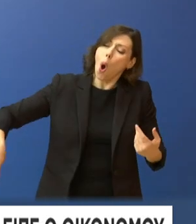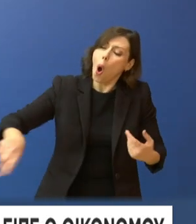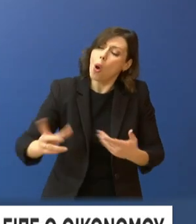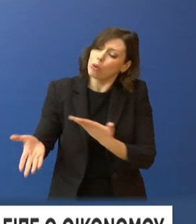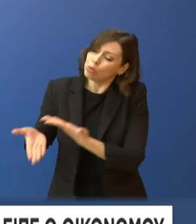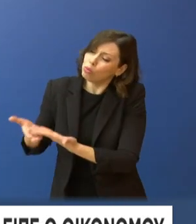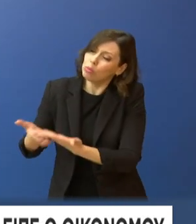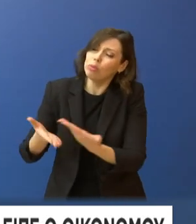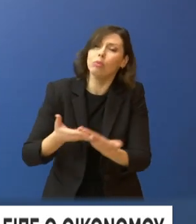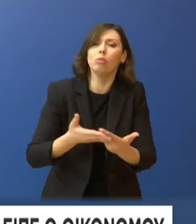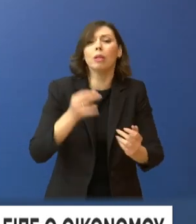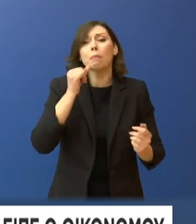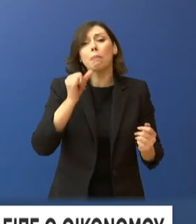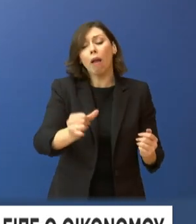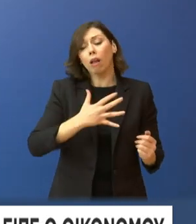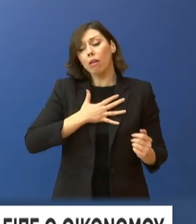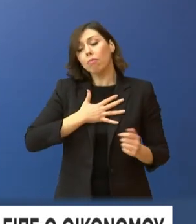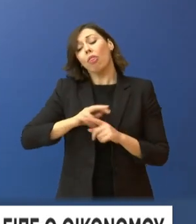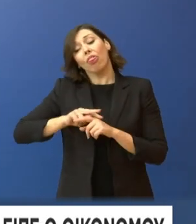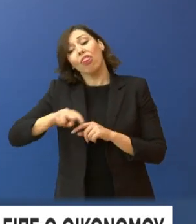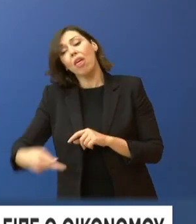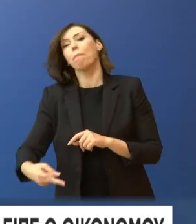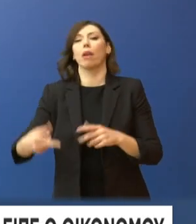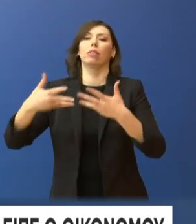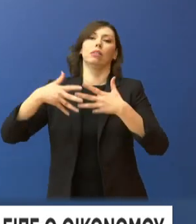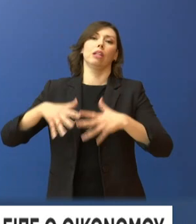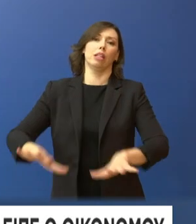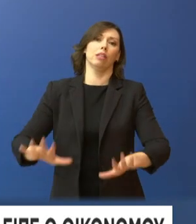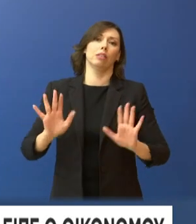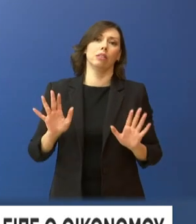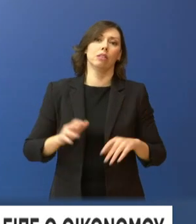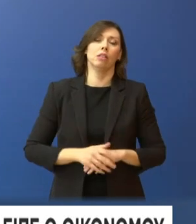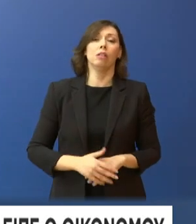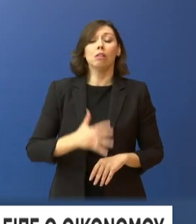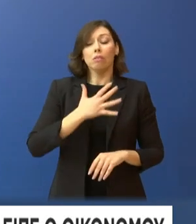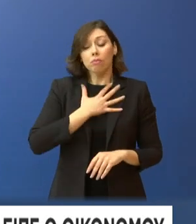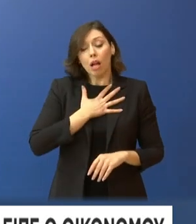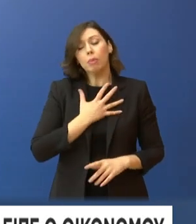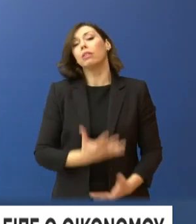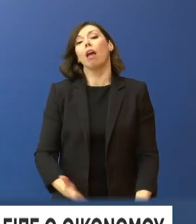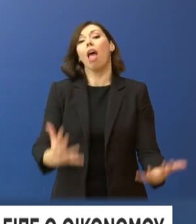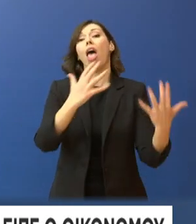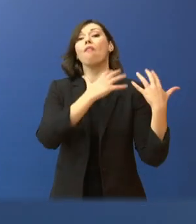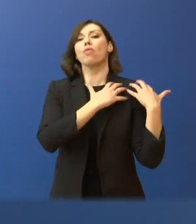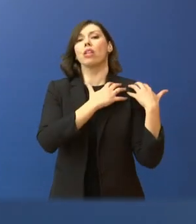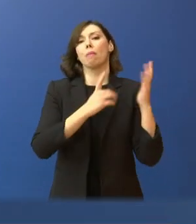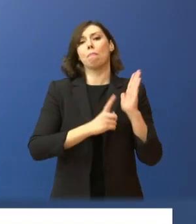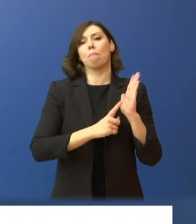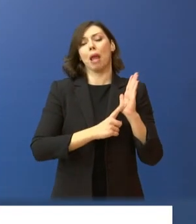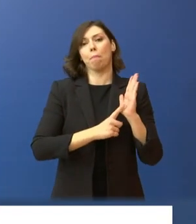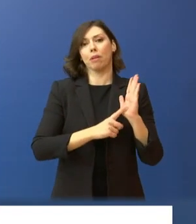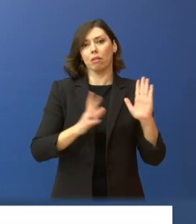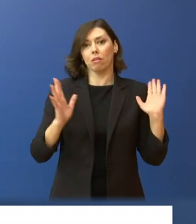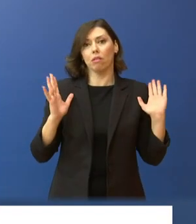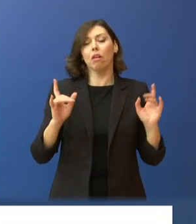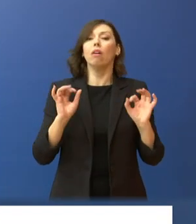πλάι για όσο χρειαστεί στους συγγενείς των θυμάτων. Έχουμε χρέος να αποδώσουμε επίσημα ευθύνες, κυρίως